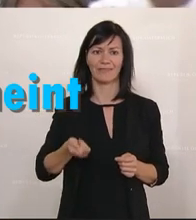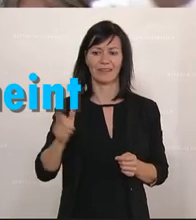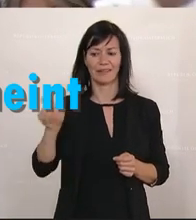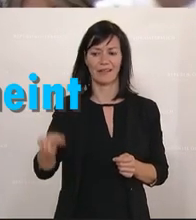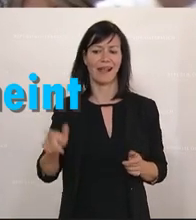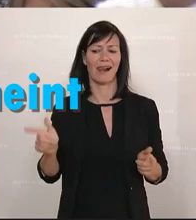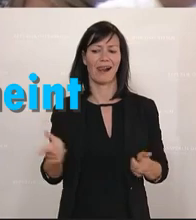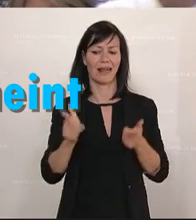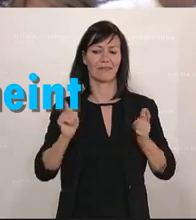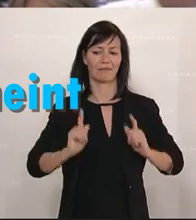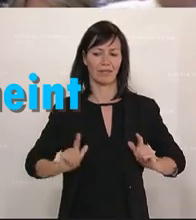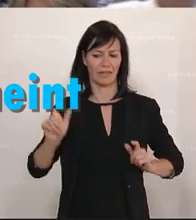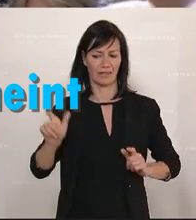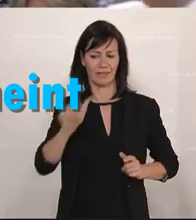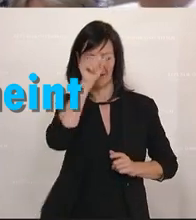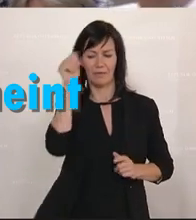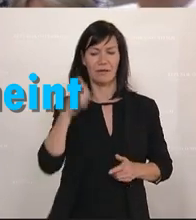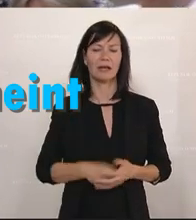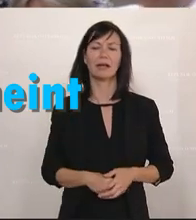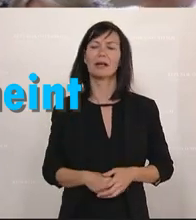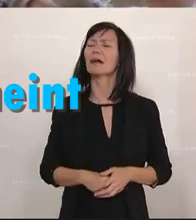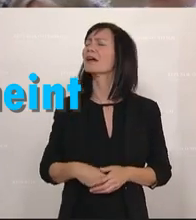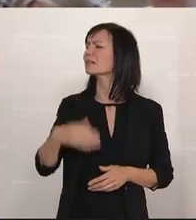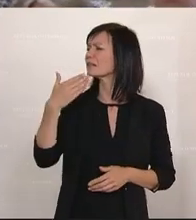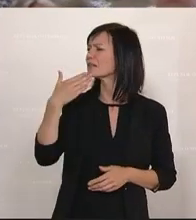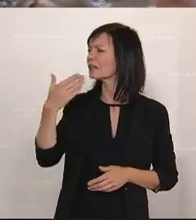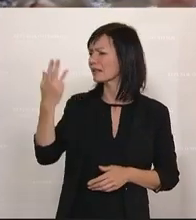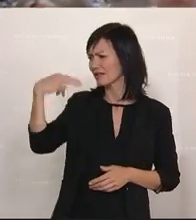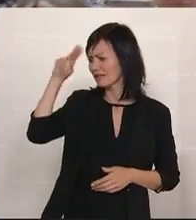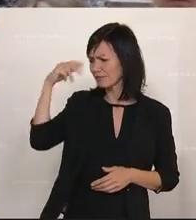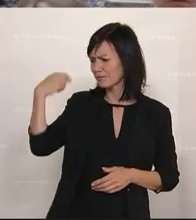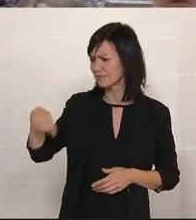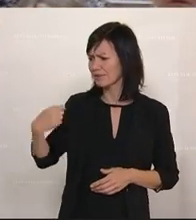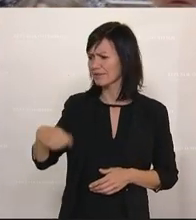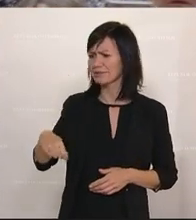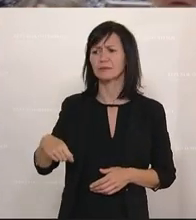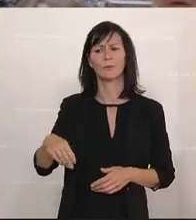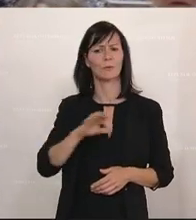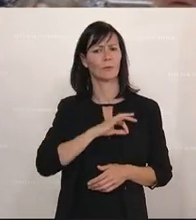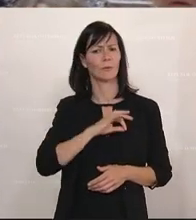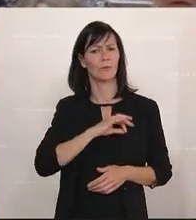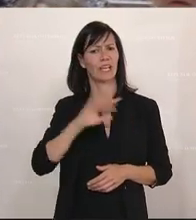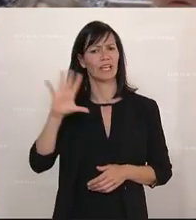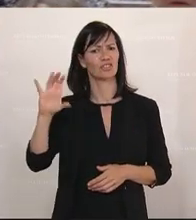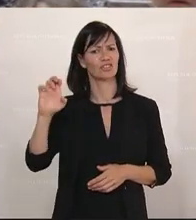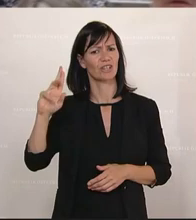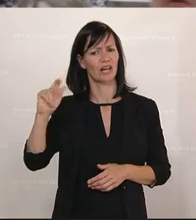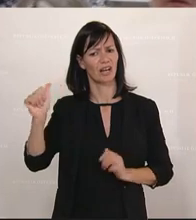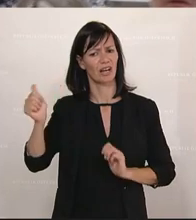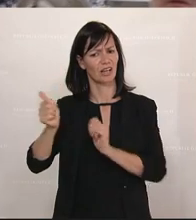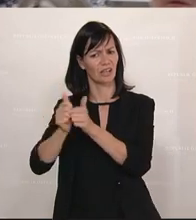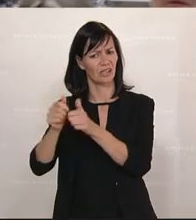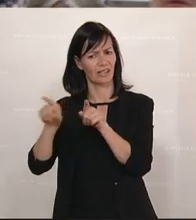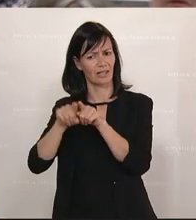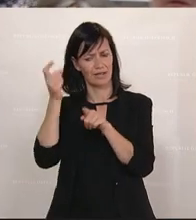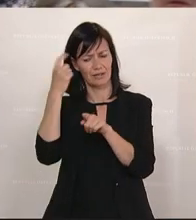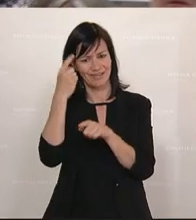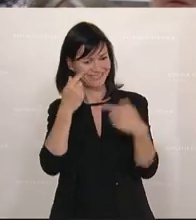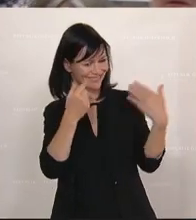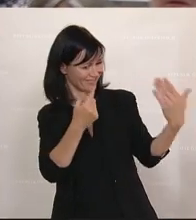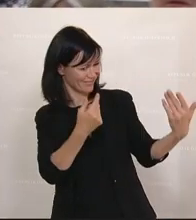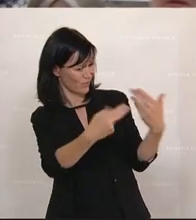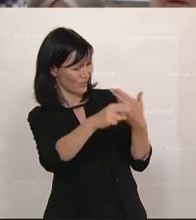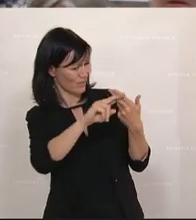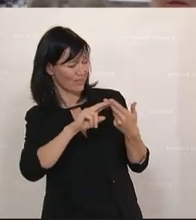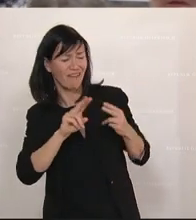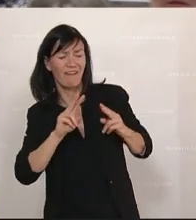Auch Jörg Leichtfried von der SPÖ hat sich jetzt zu Wort gemeldet. Ich Kollegen Scherag anschließen. Das, was uns hier geboten wird, ist eine einzige